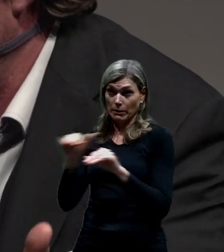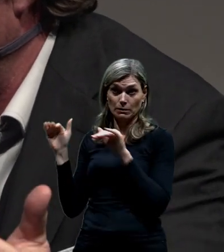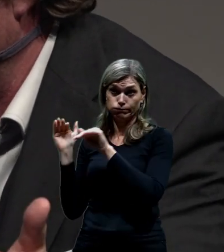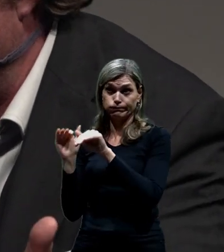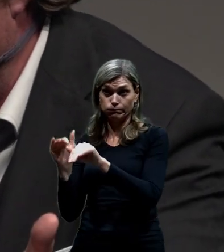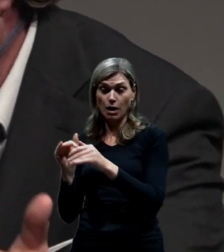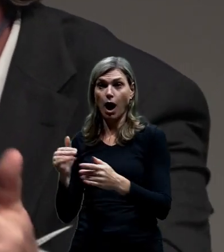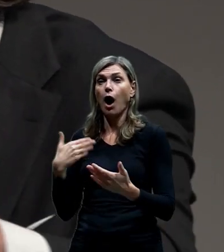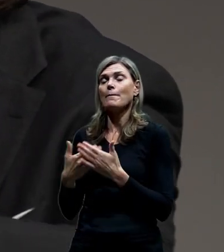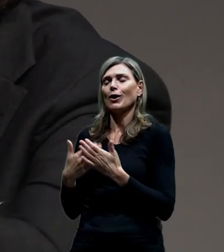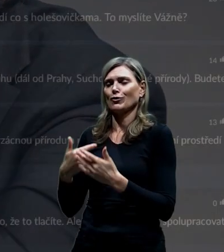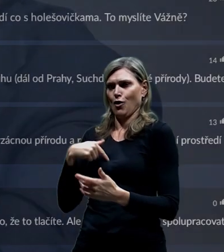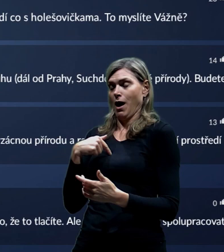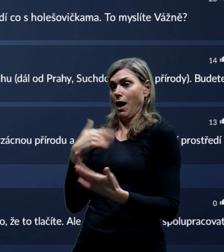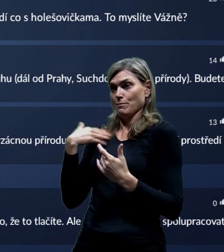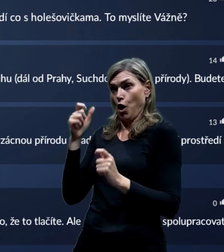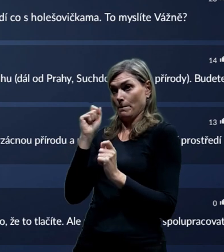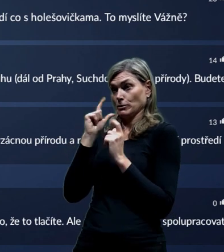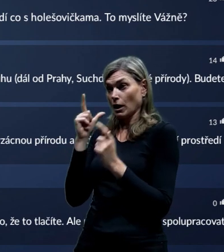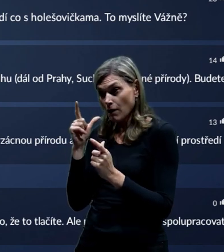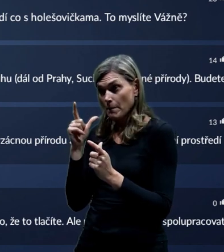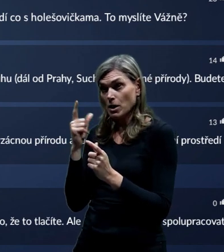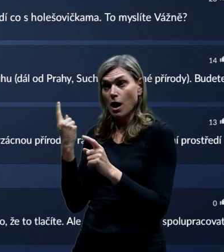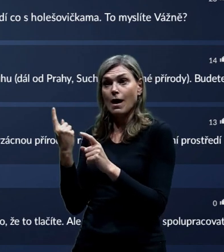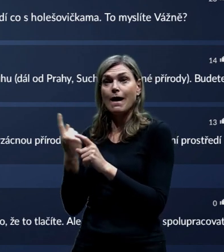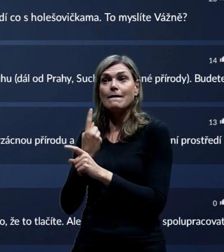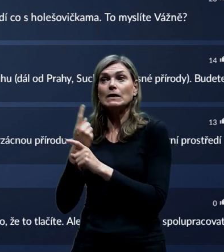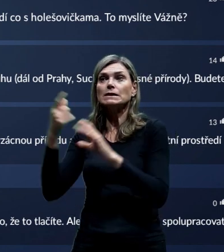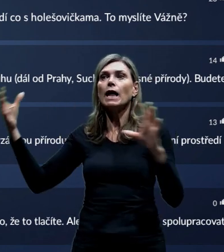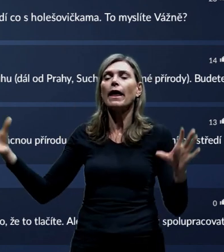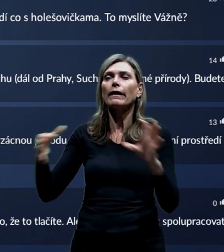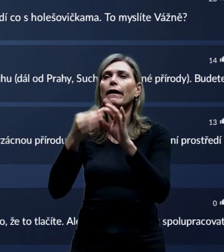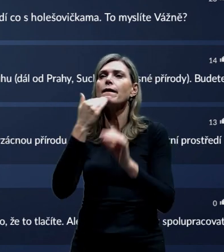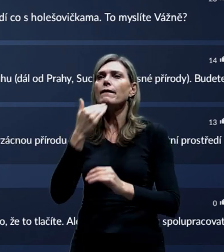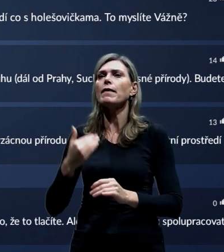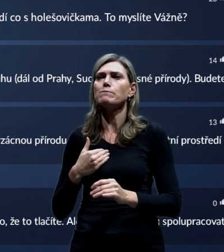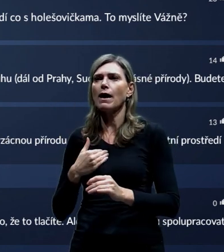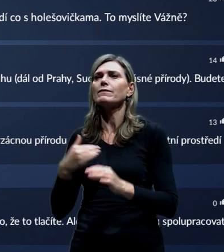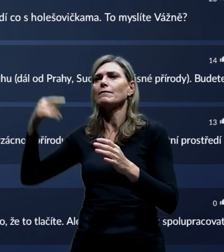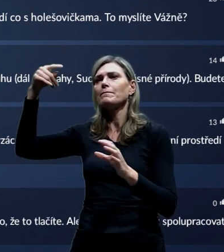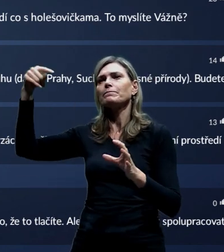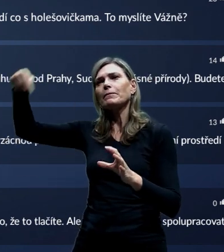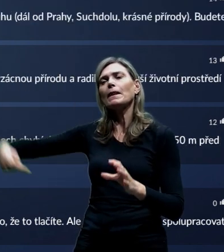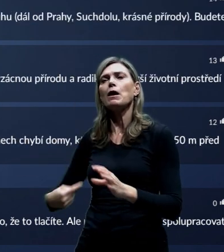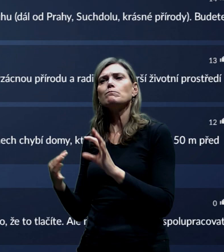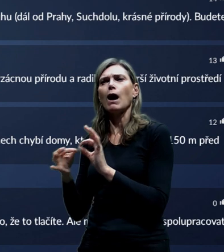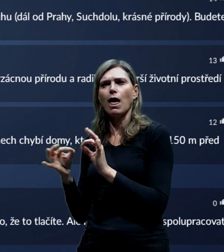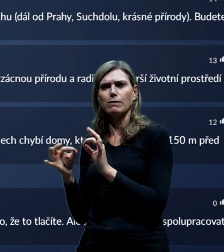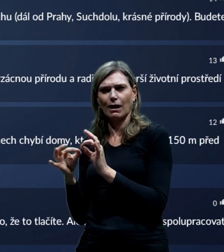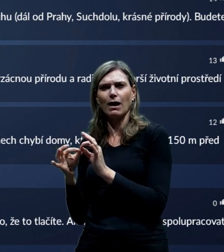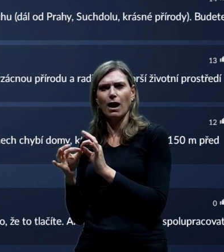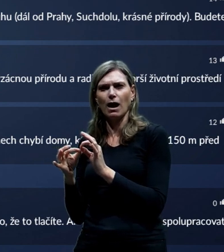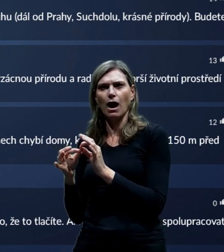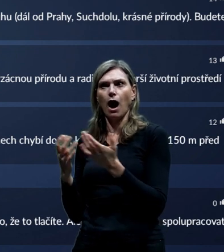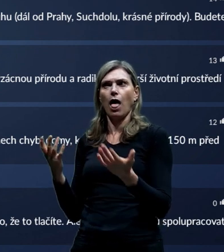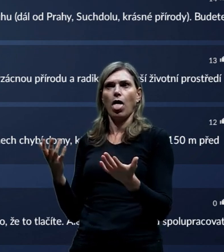mě až překvapivě vlastně promítne i do té libeňské spojky a na tu Balabenku. Jo, to je důvod vlastně odklonění té